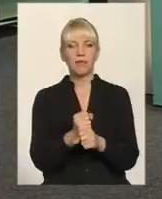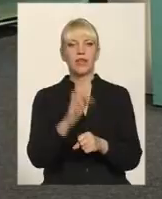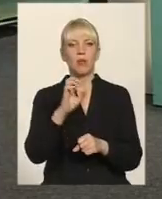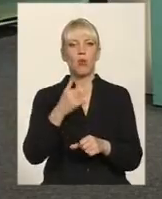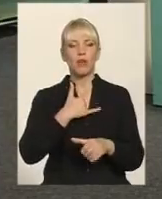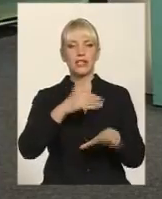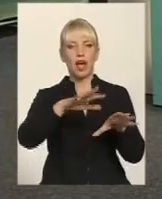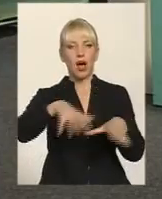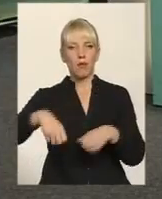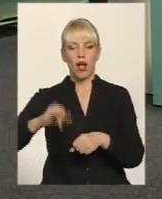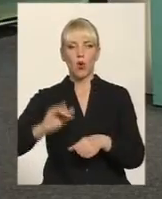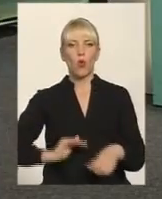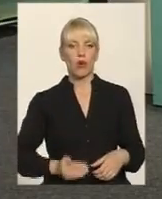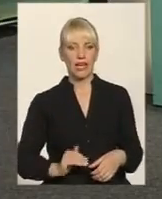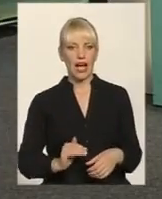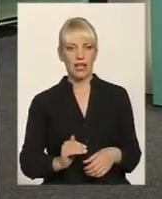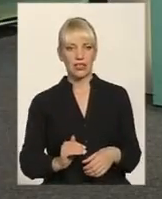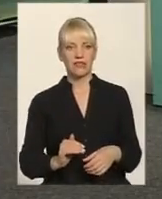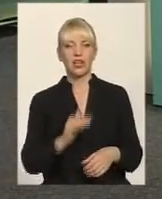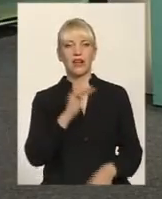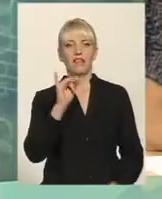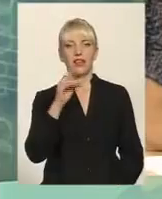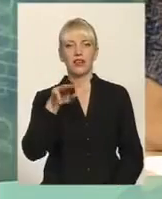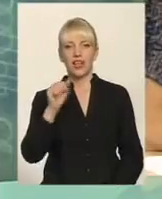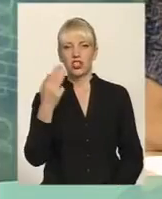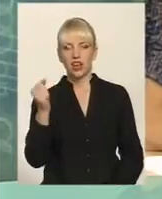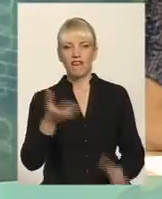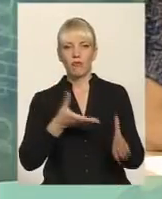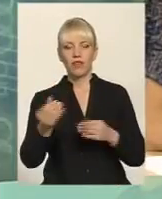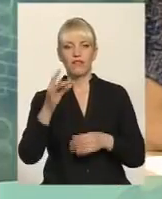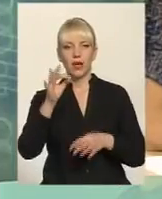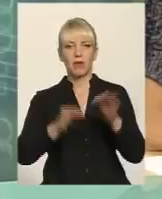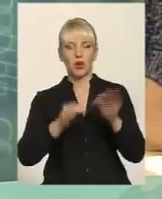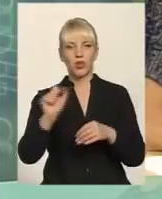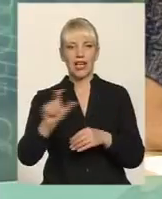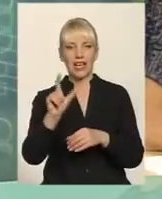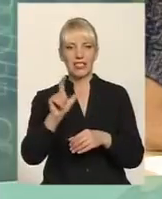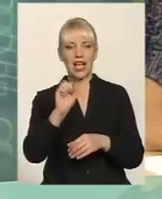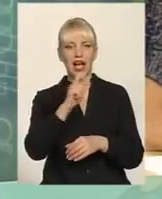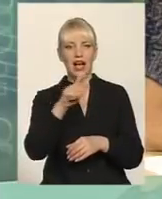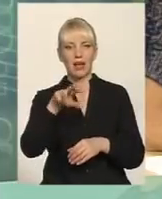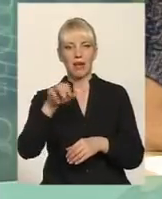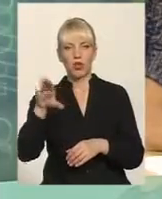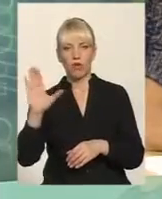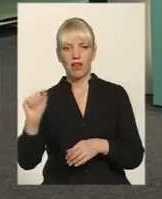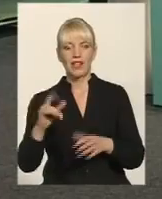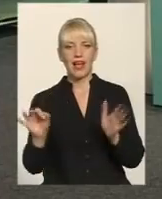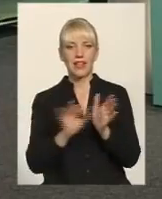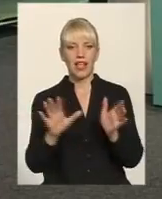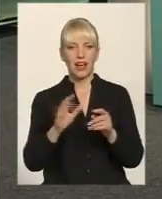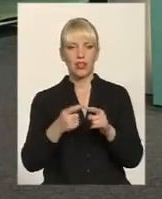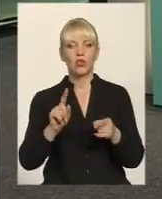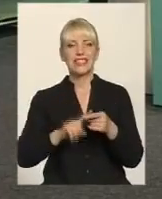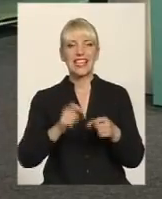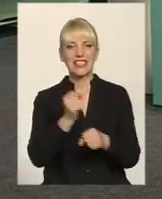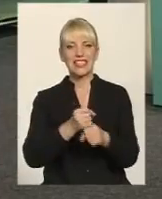в олігарха вплив на Укрнафту, забрали в олігарха Фіташа вплив на природній газ, в Ахметова на енергетику. Це діючі